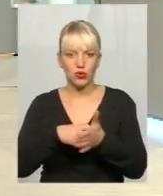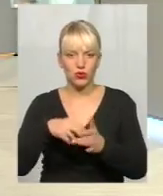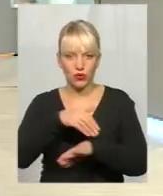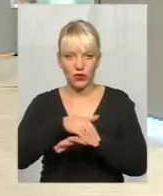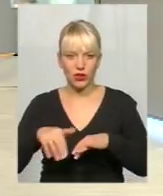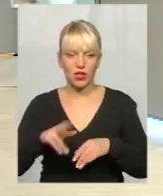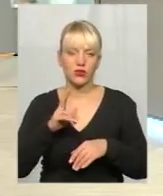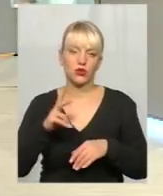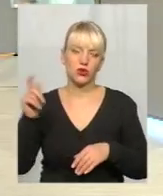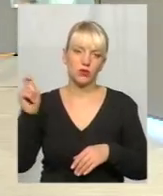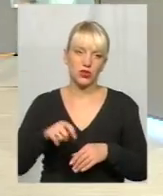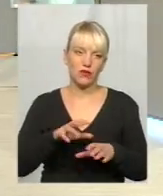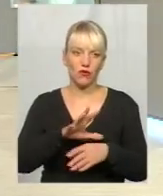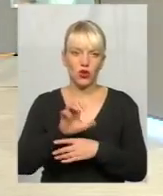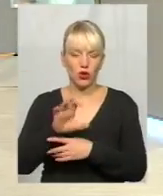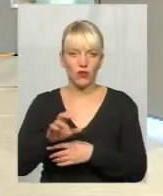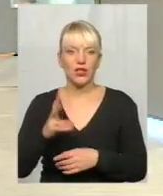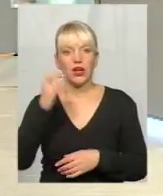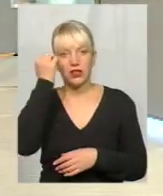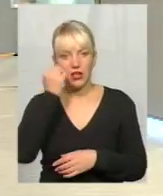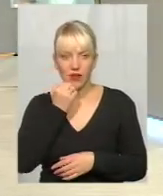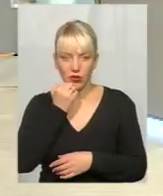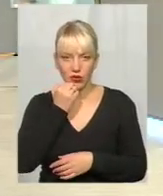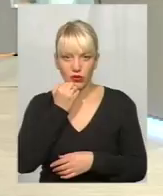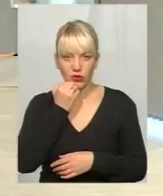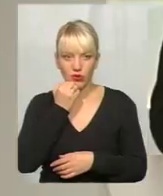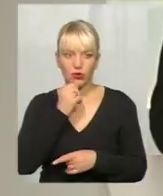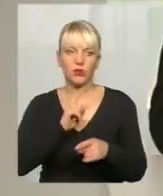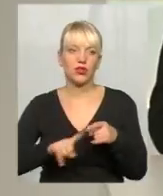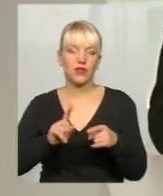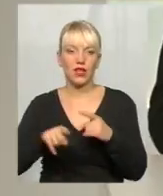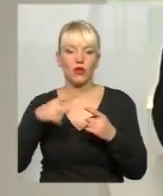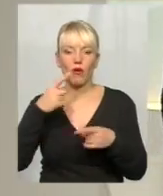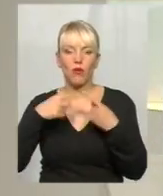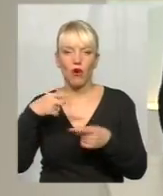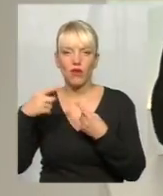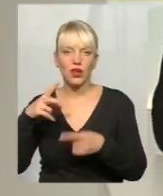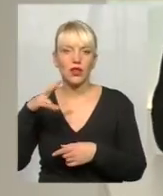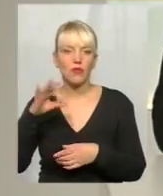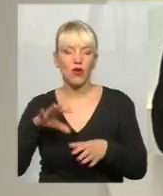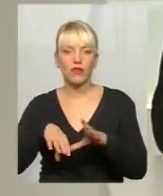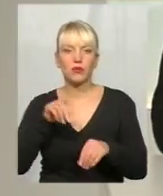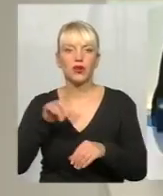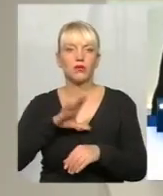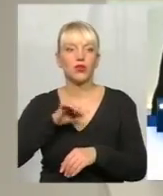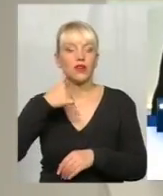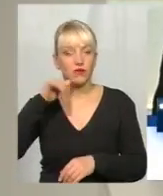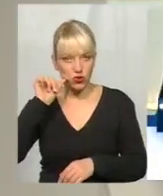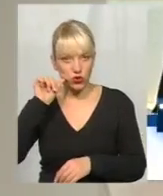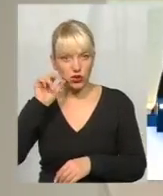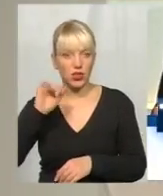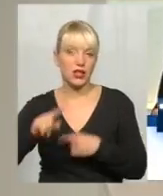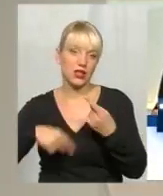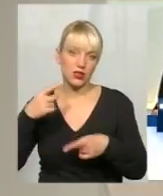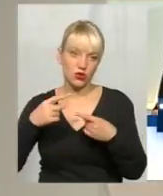фотографувати. Ну, що ж, дякую. Так, ми швиденько поговорили про те вибори, які були вчора. Ну, я думаю, що у нас